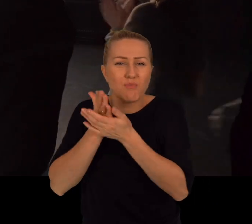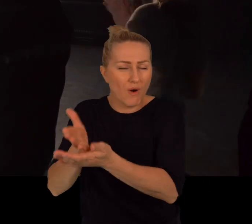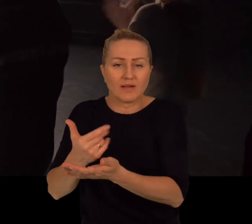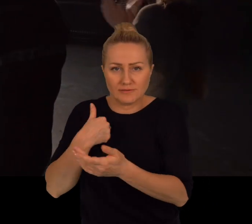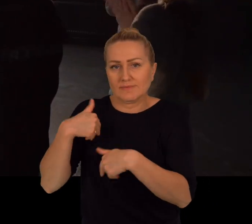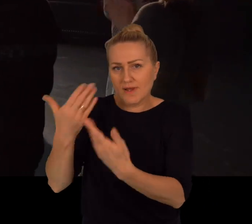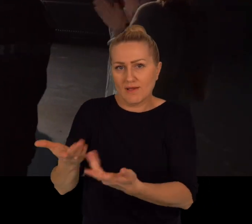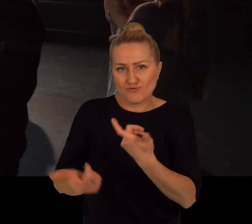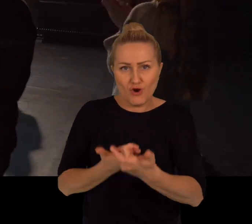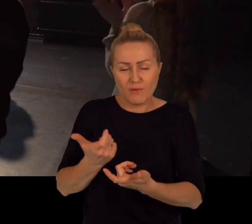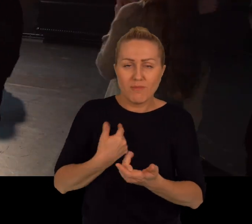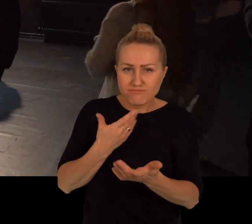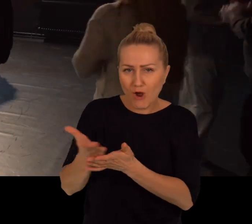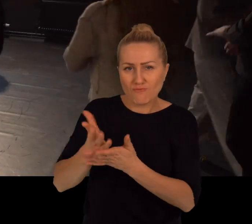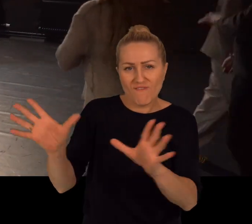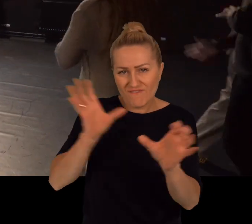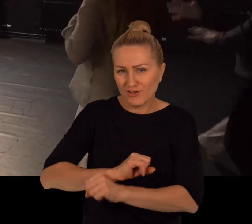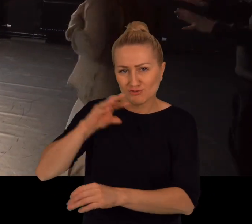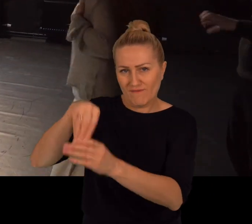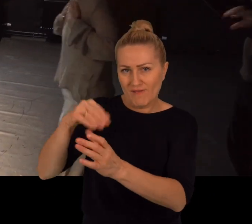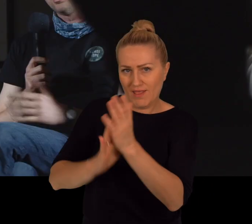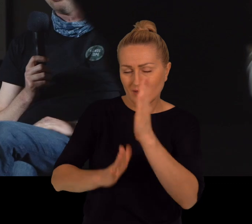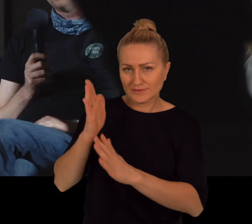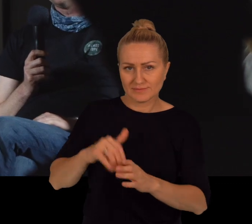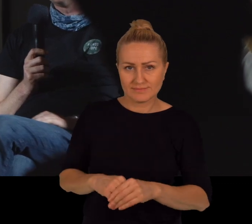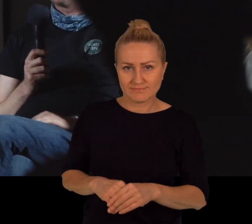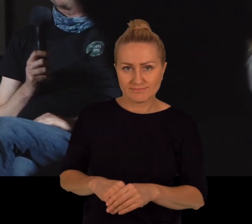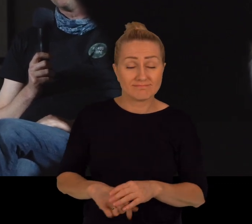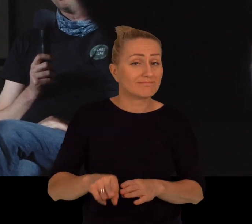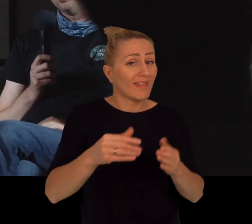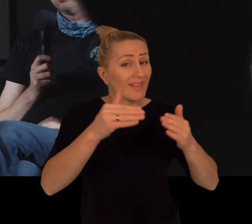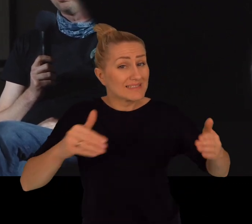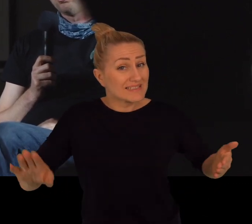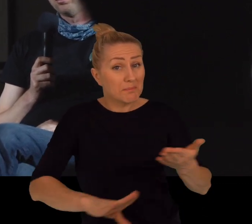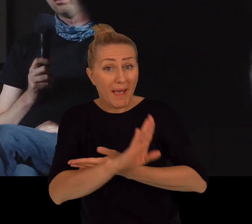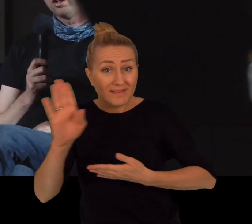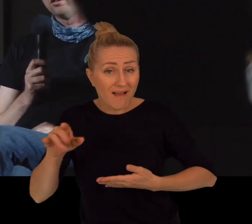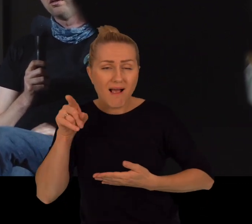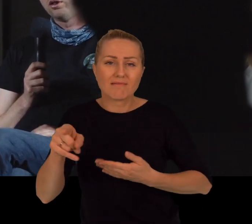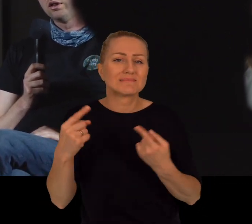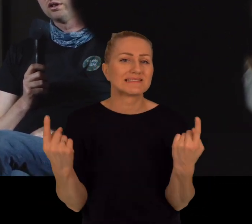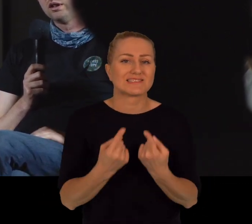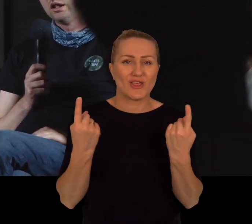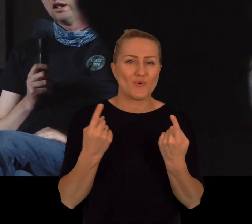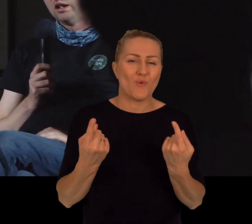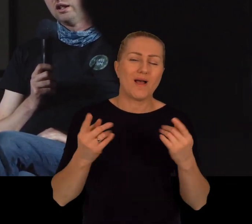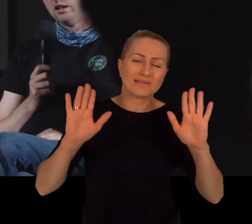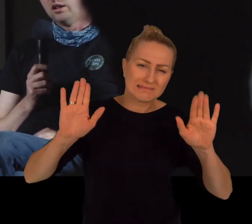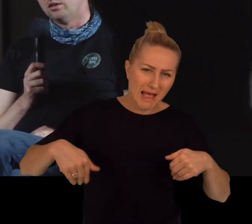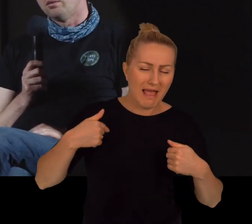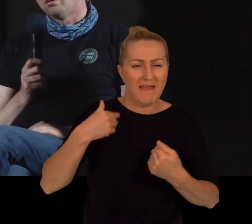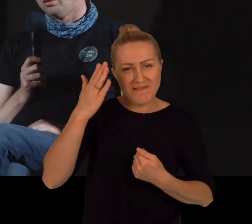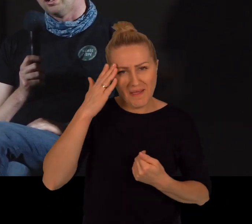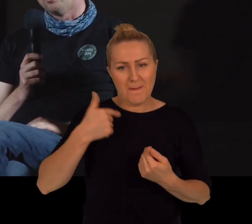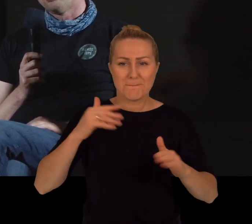żeby je wesprzeć, pomóc im przetrwać w tym lesie. Ten spektakl to jest taka sytuacja, w której wiem, że mogę sobie już